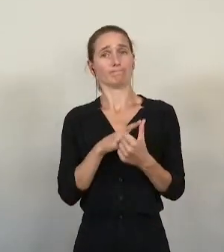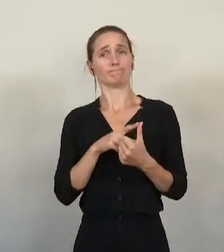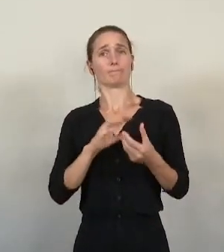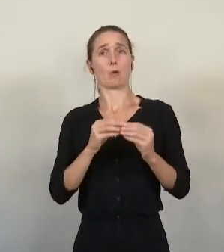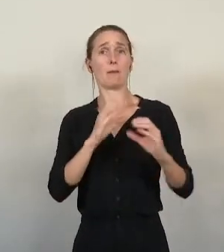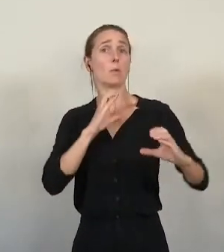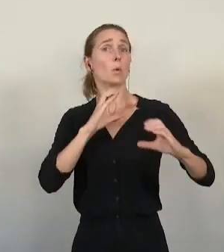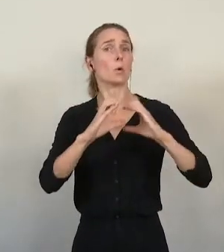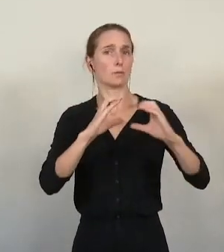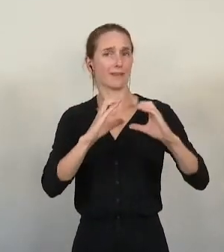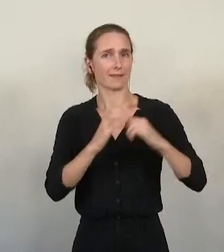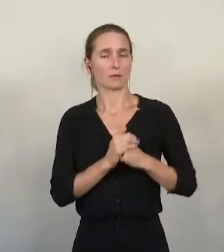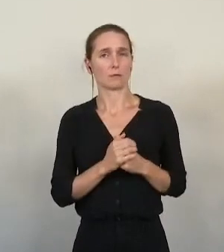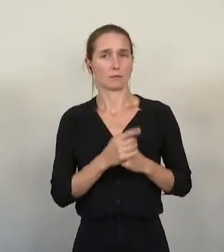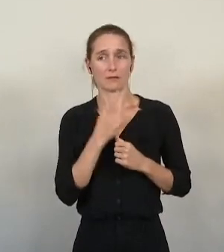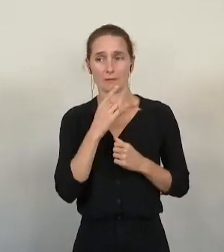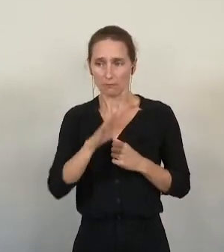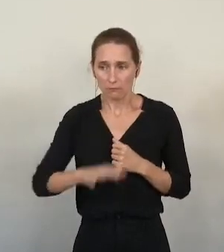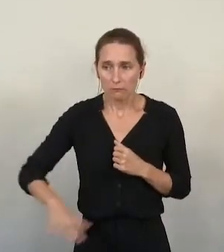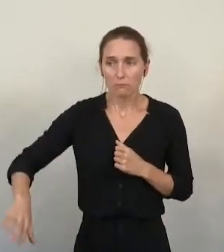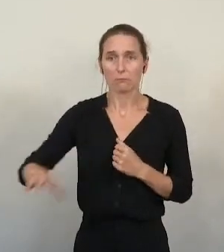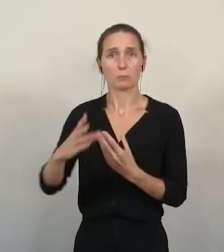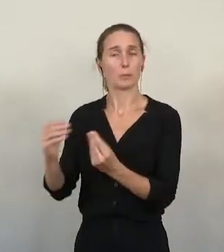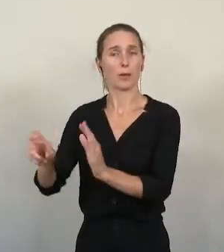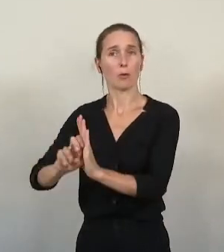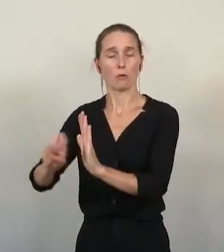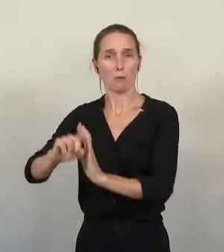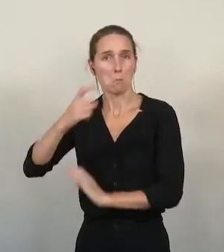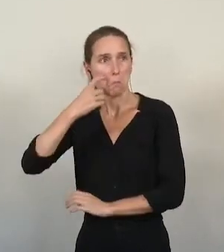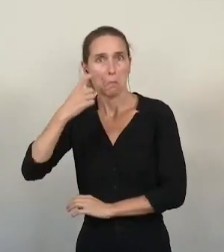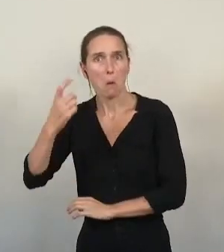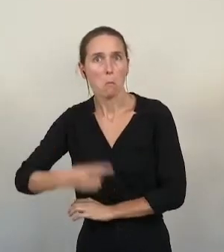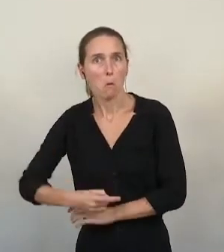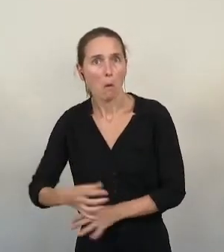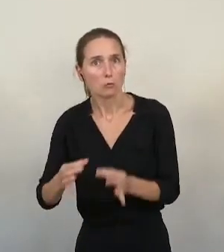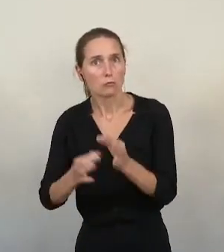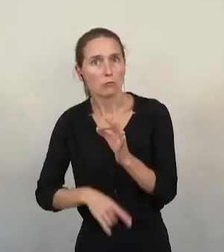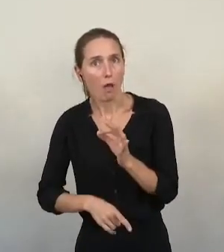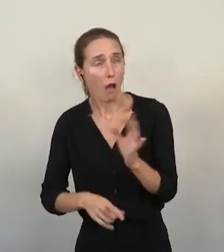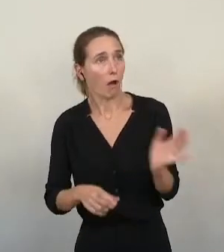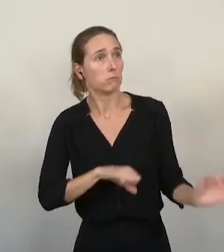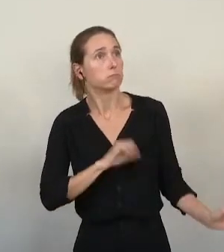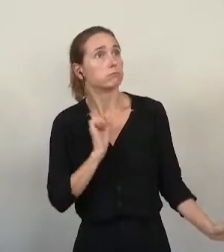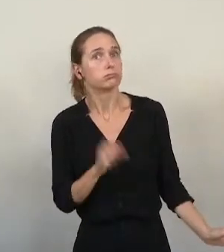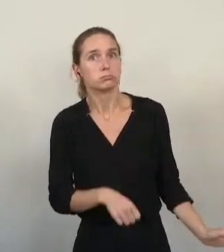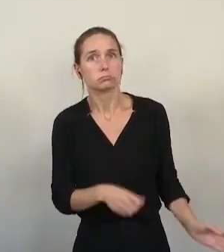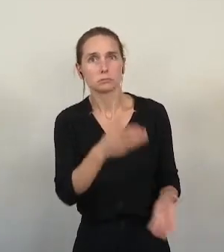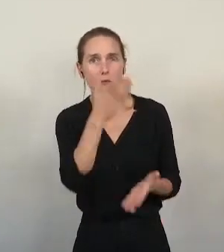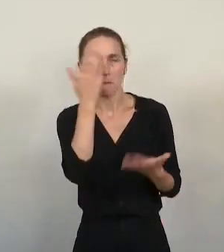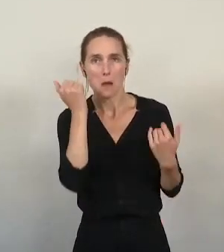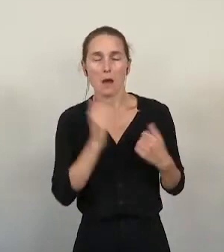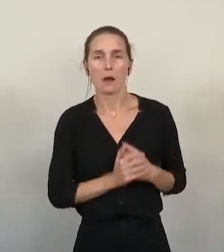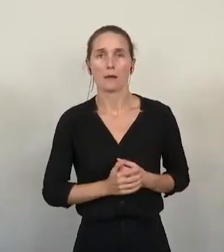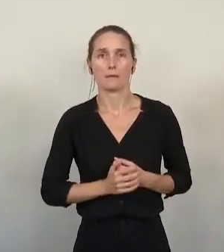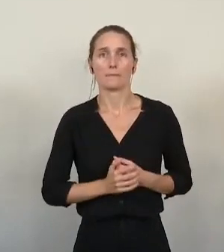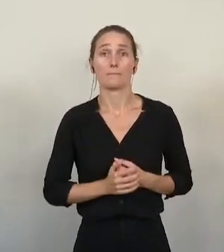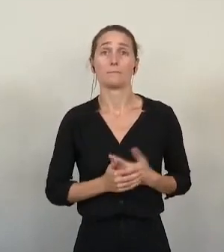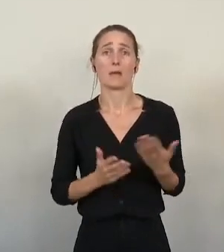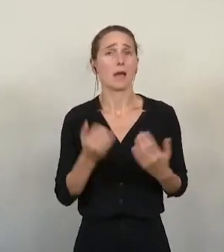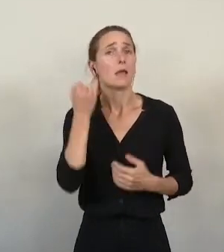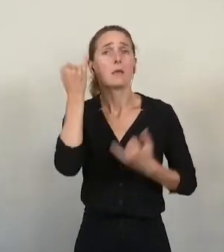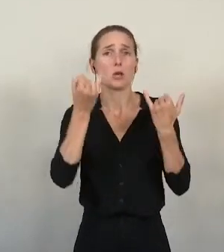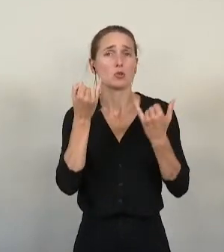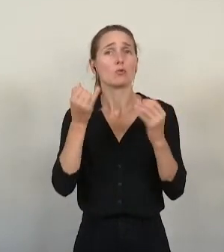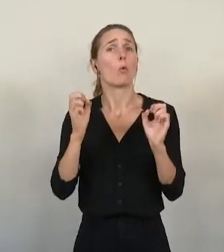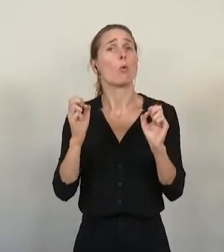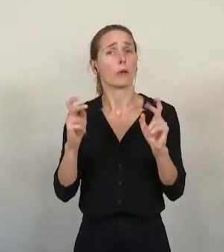Encore trop de Grenoblois ne sont pas informés des dispositifs existants. Mais, admettons qu'ils connaissent l'existence de